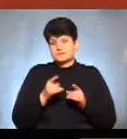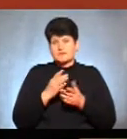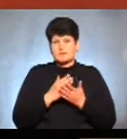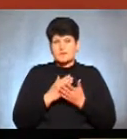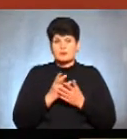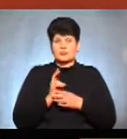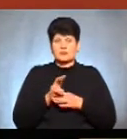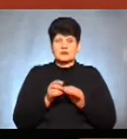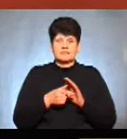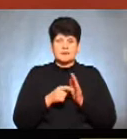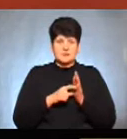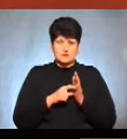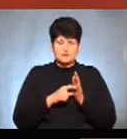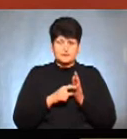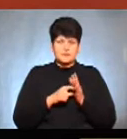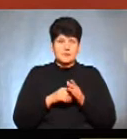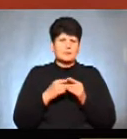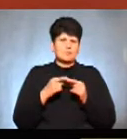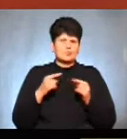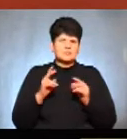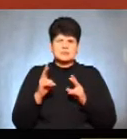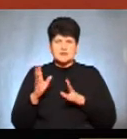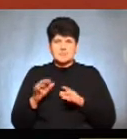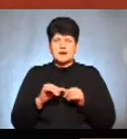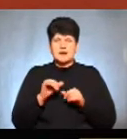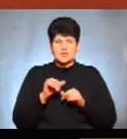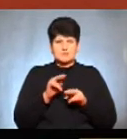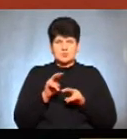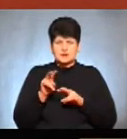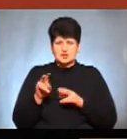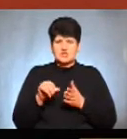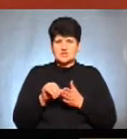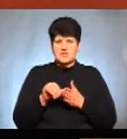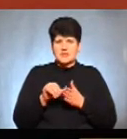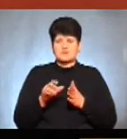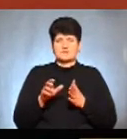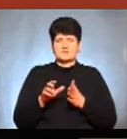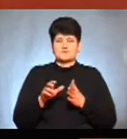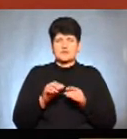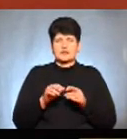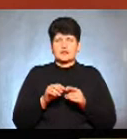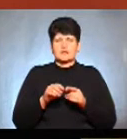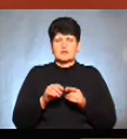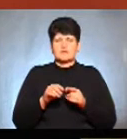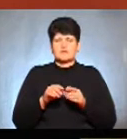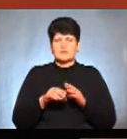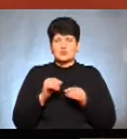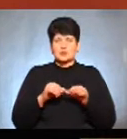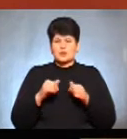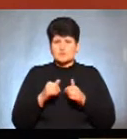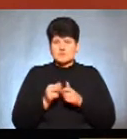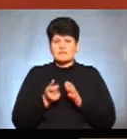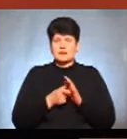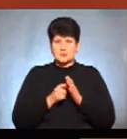заходити в кабінку, будь з ким, скажімо так, крім спостерігачів, чи членів дільничних виборчих комісій в